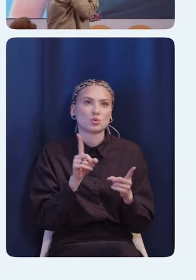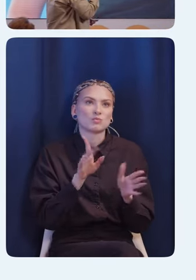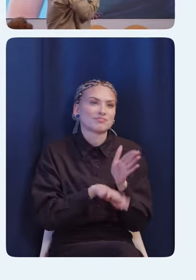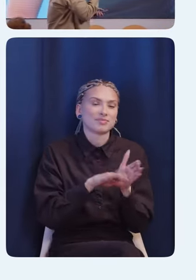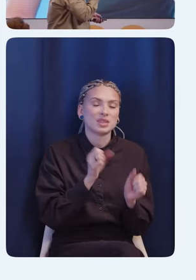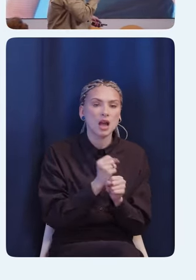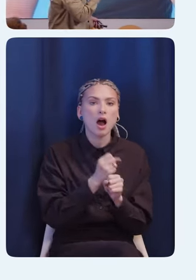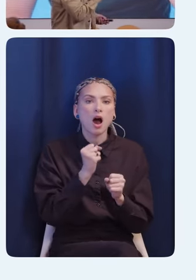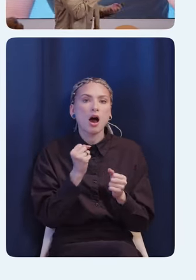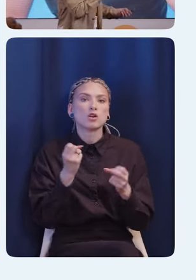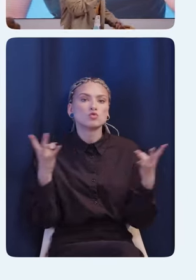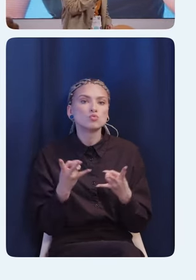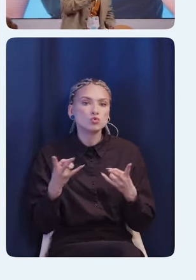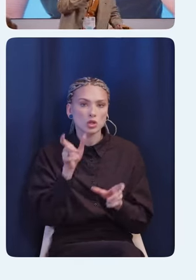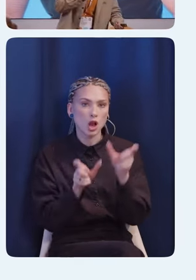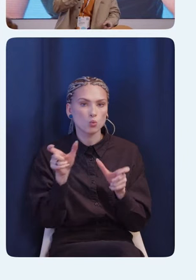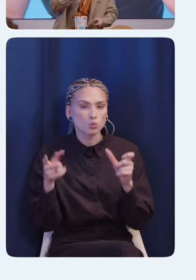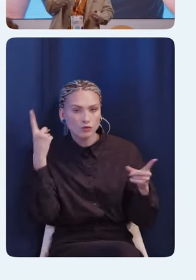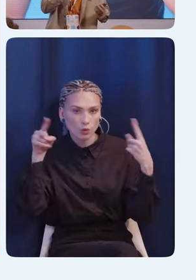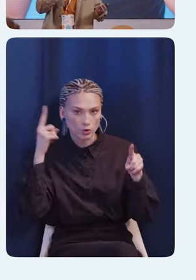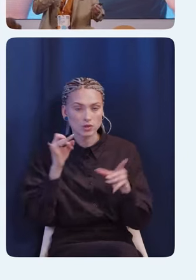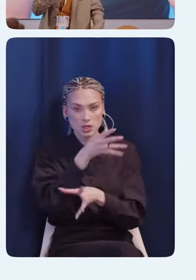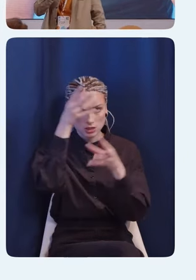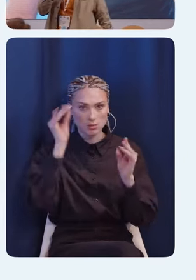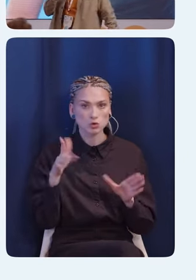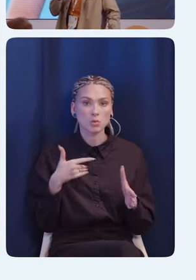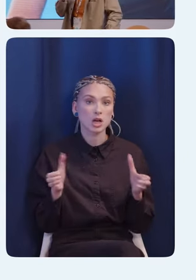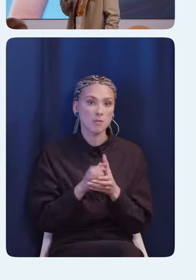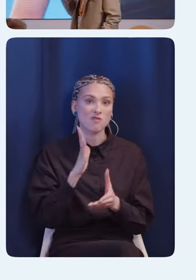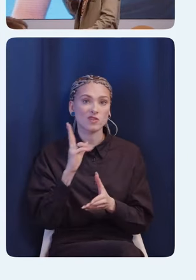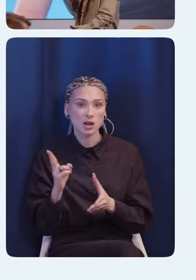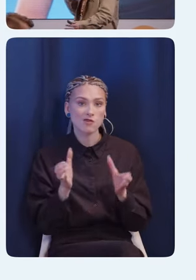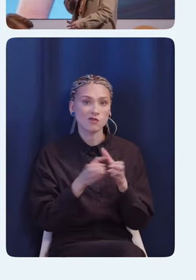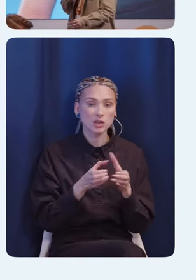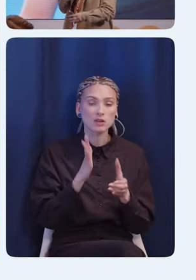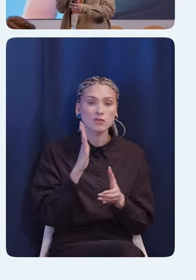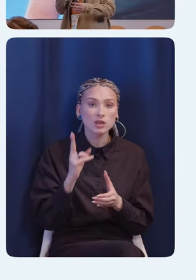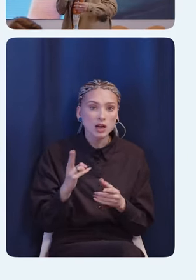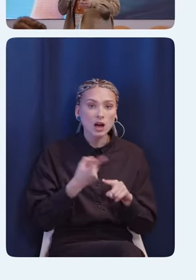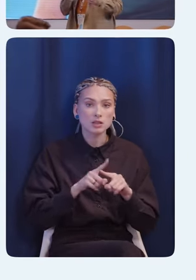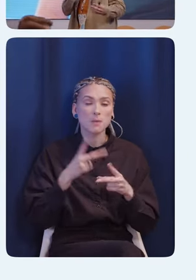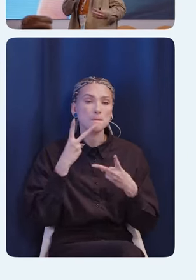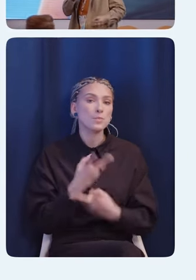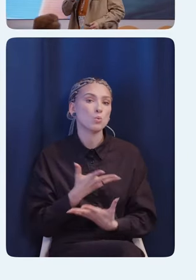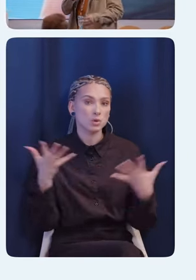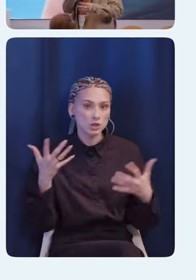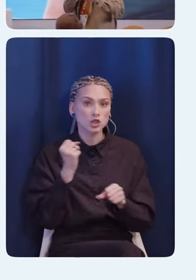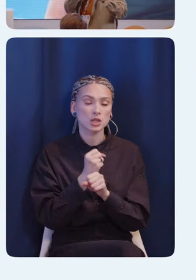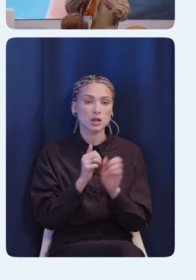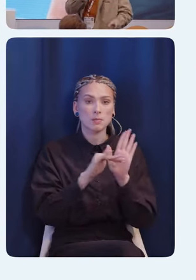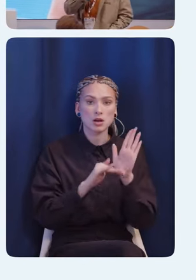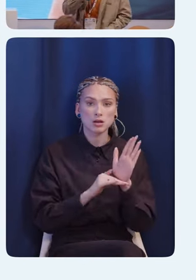полезно и востребовано для людей. Ну и также не забываем, что мы компания ВК. Компания ВК – это публичная. Она создает публичные продукты.